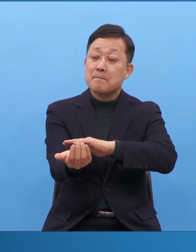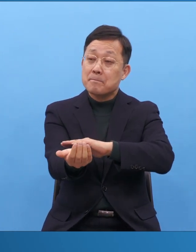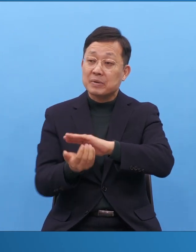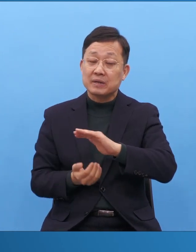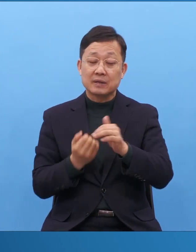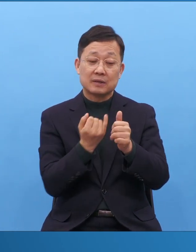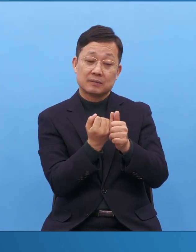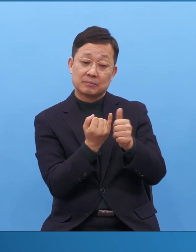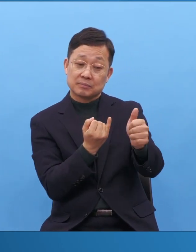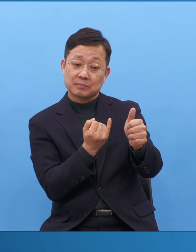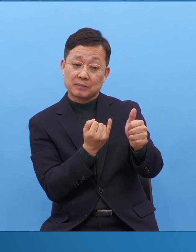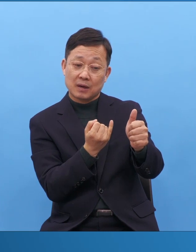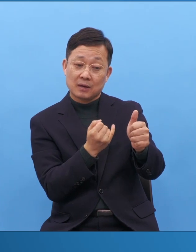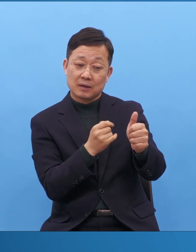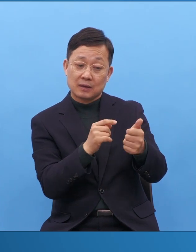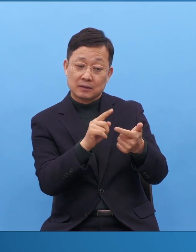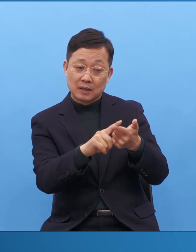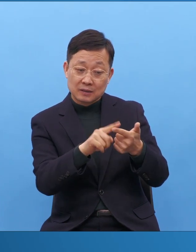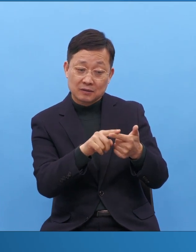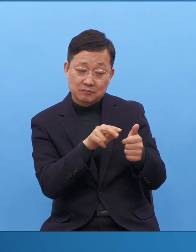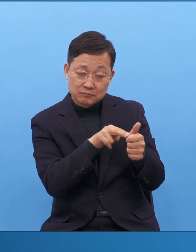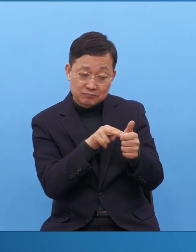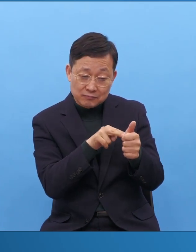정보를 쭉 수집을 합니다.